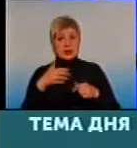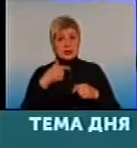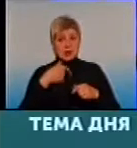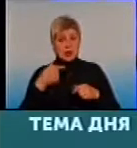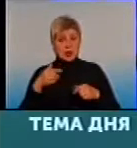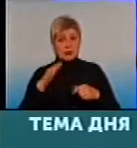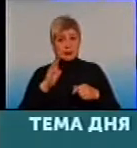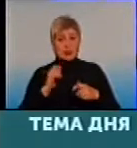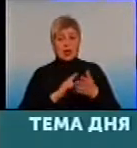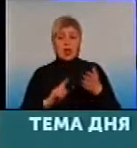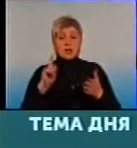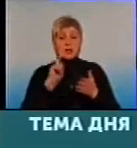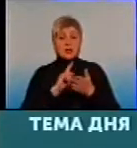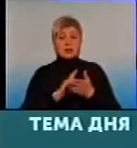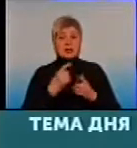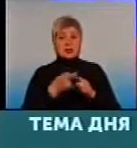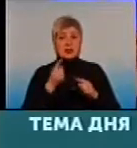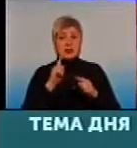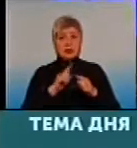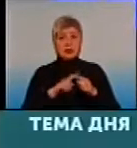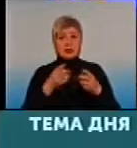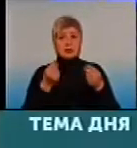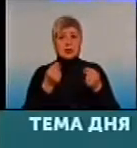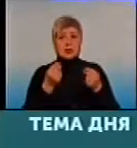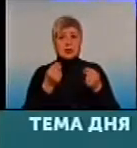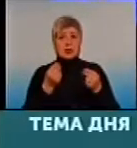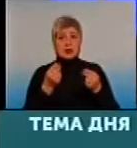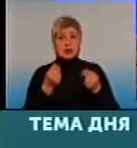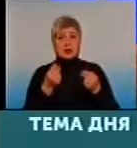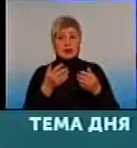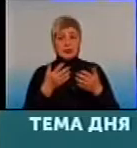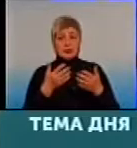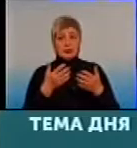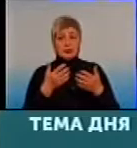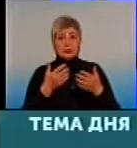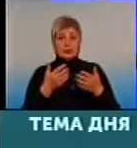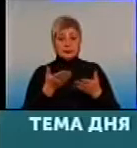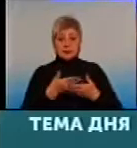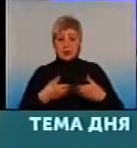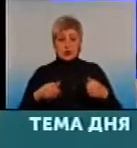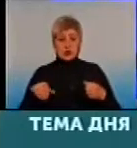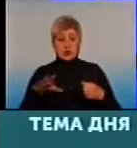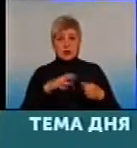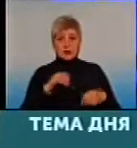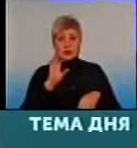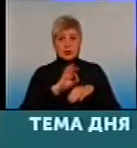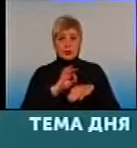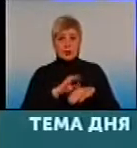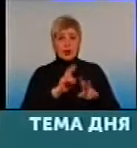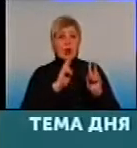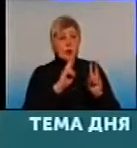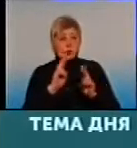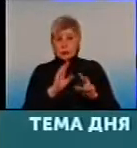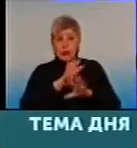необязательно эти деньги вот как бы конкретному человеку вот прямо сейчас. Да, мы же не все болеем. вот кто-то не ходит вообще, как